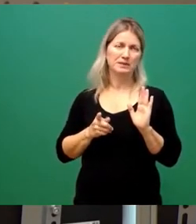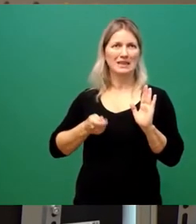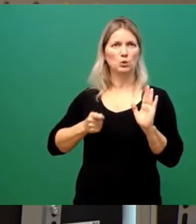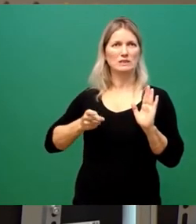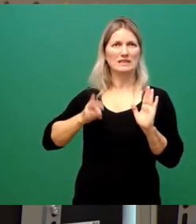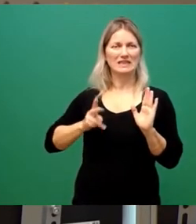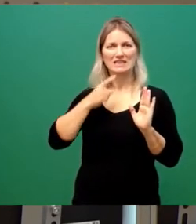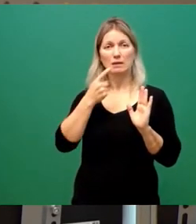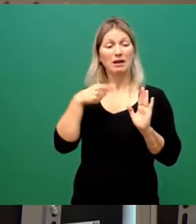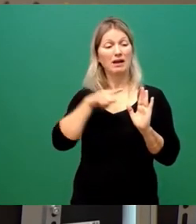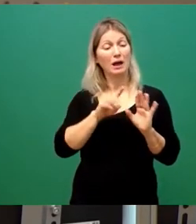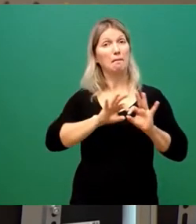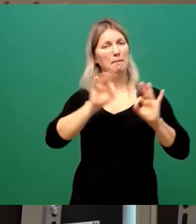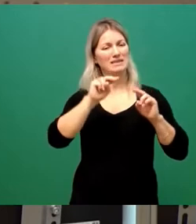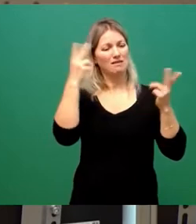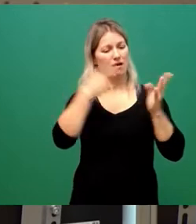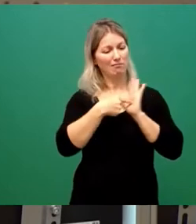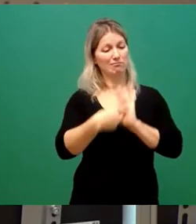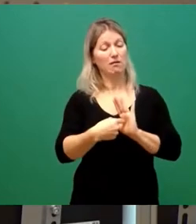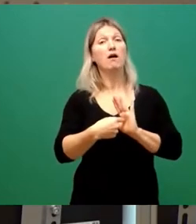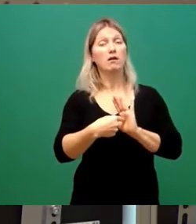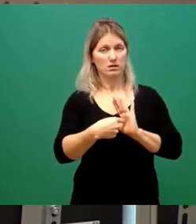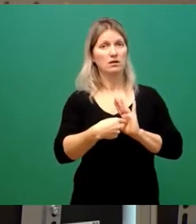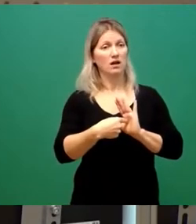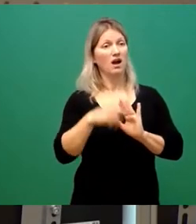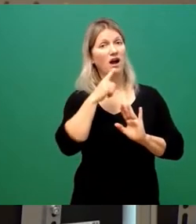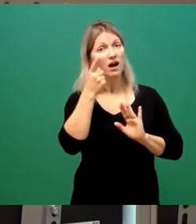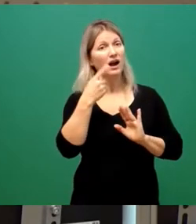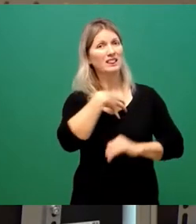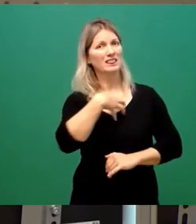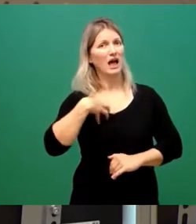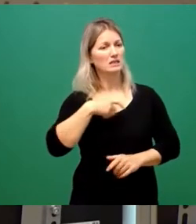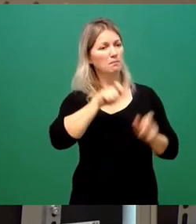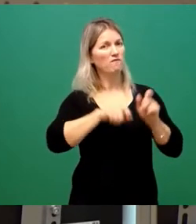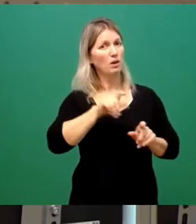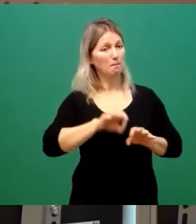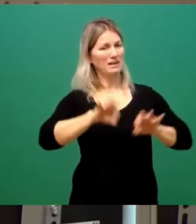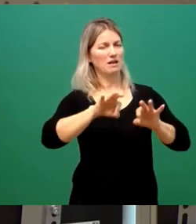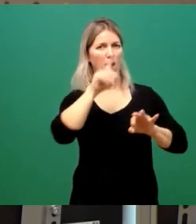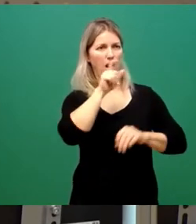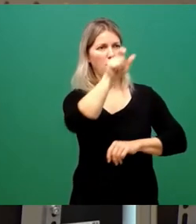bessere Repräsentationswirkung, eine bessere Verankerung in der Dresdner Bevölkerung als Sie, Herr Oberbürgermeister.